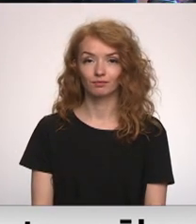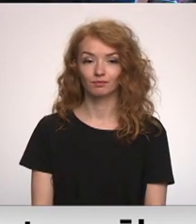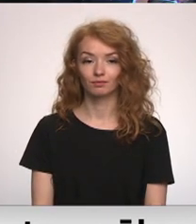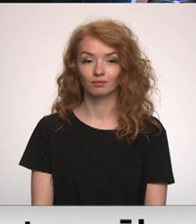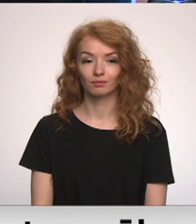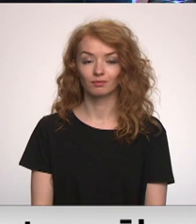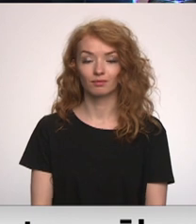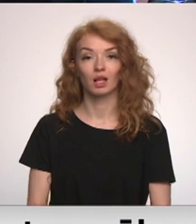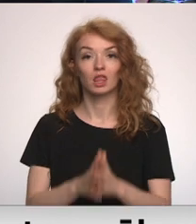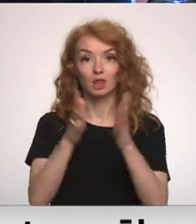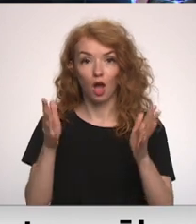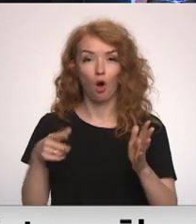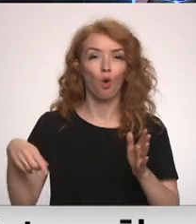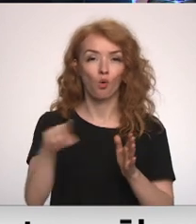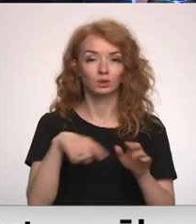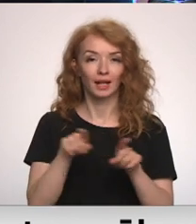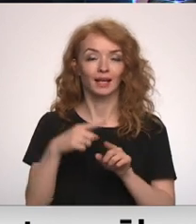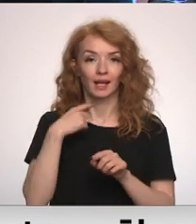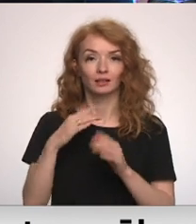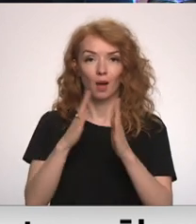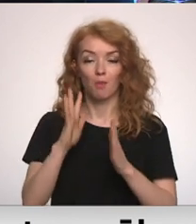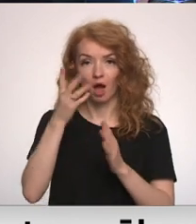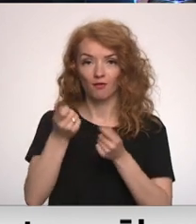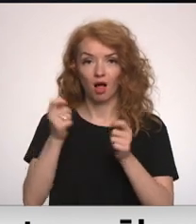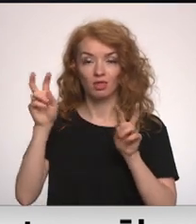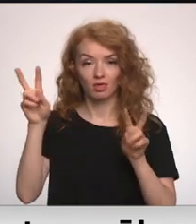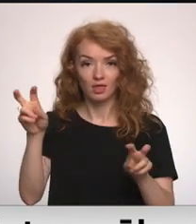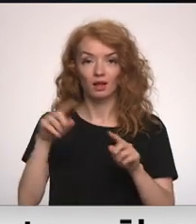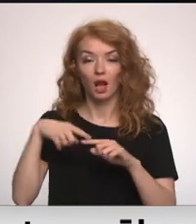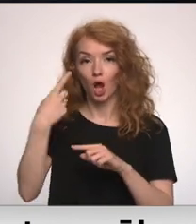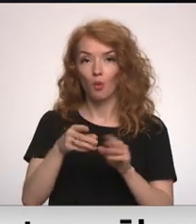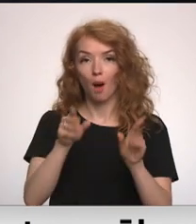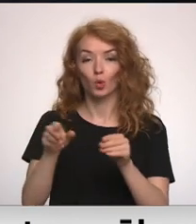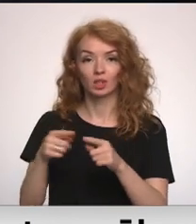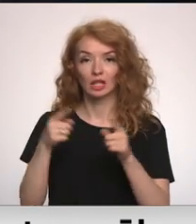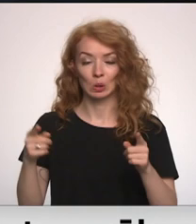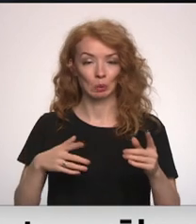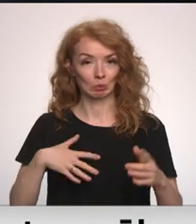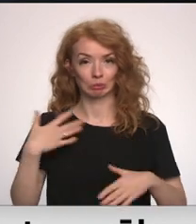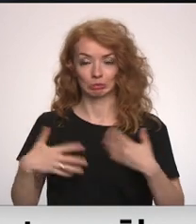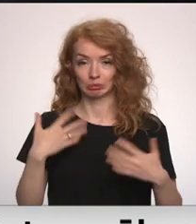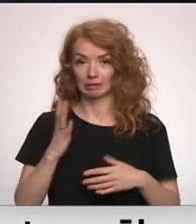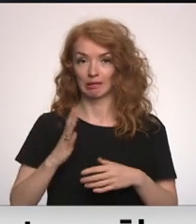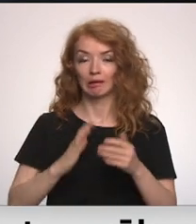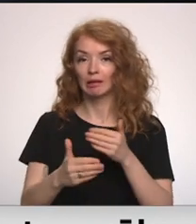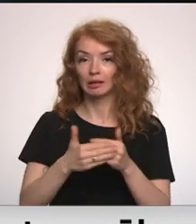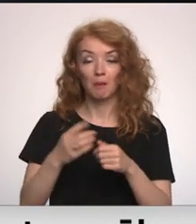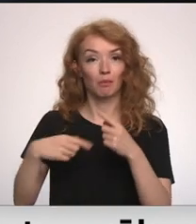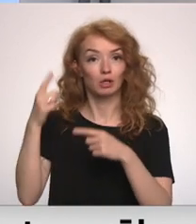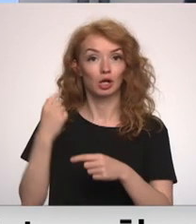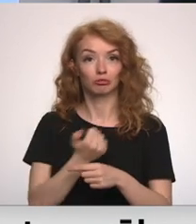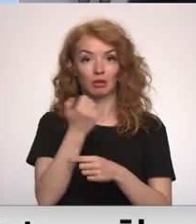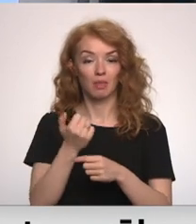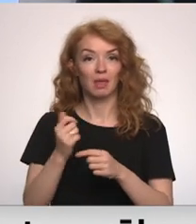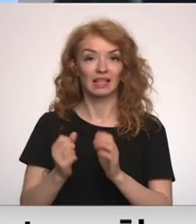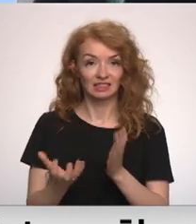Kā daudzi, arī Rīgas namu pārvaldnieks nākamo apkursu sezonu gaida bažīgi. Neskatoties, ka iepriekšējā gadā izdevies